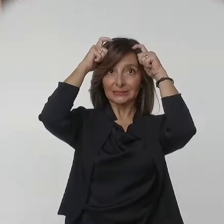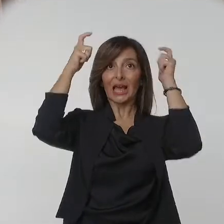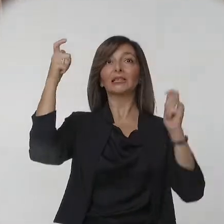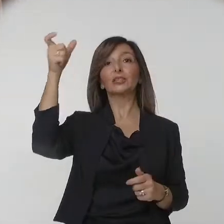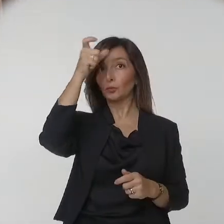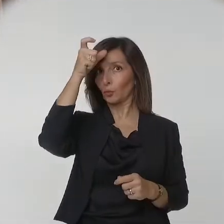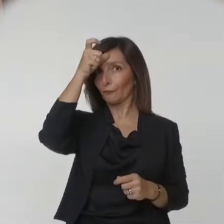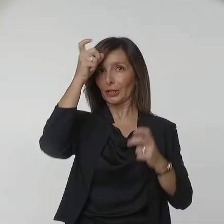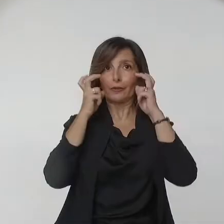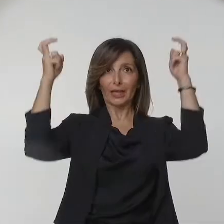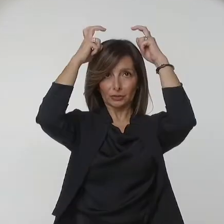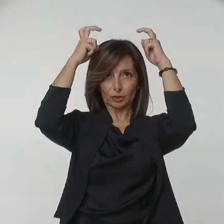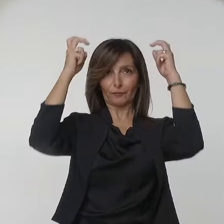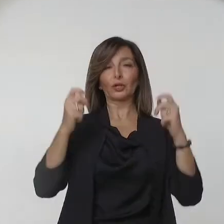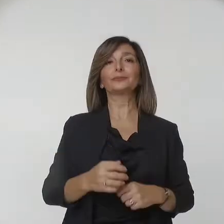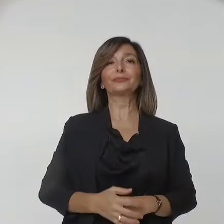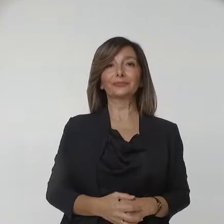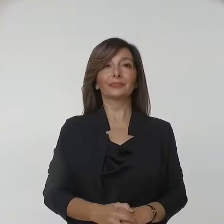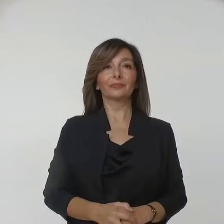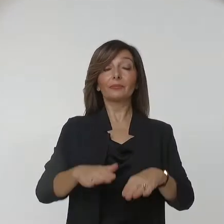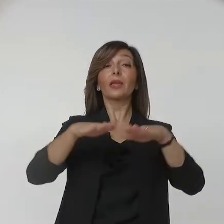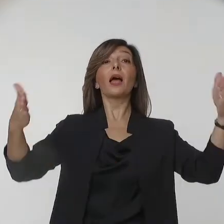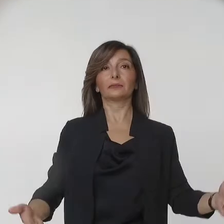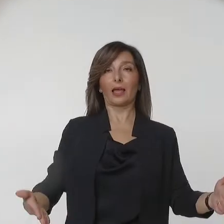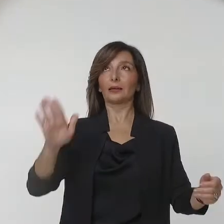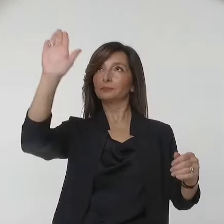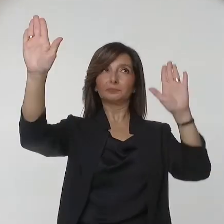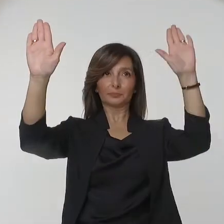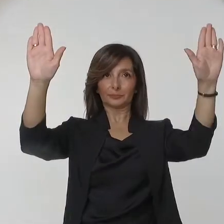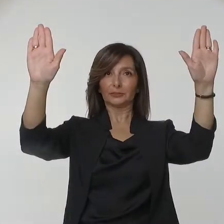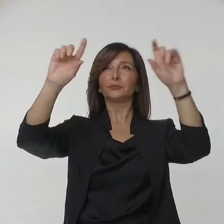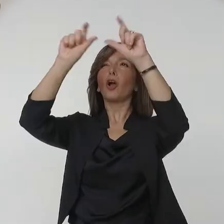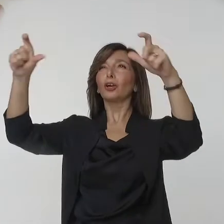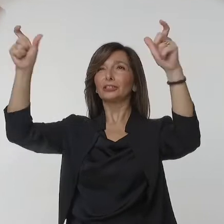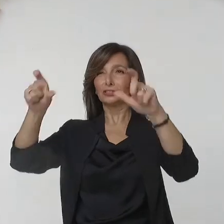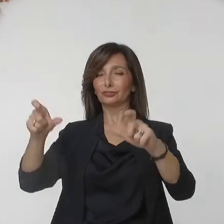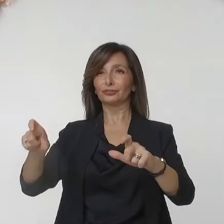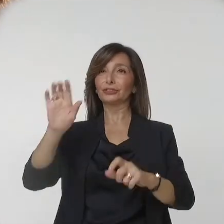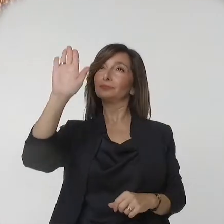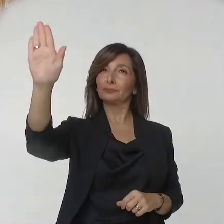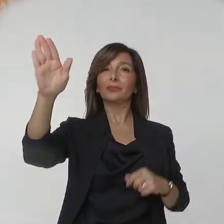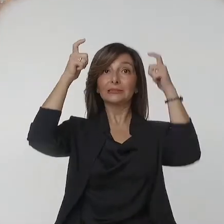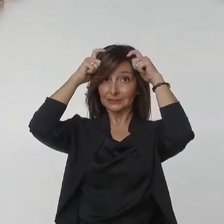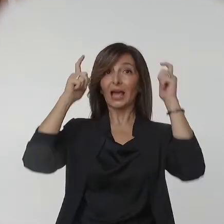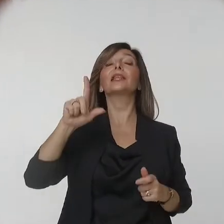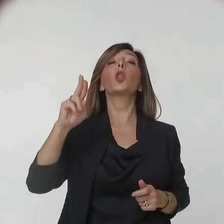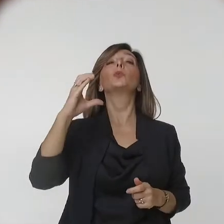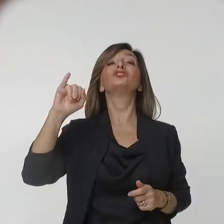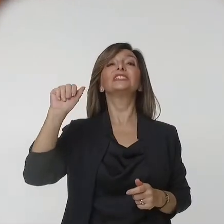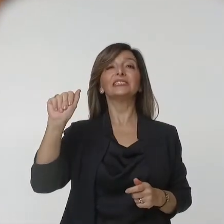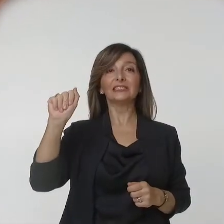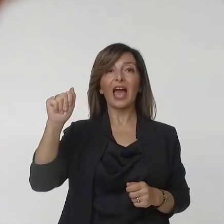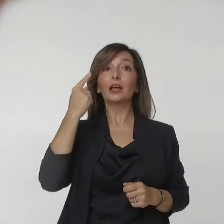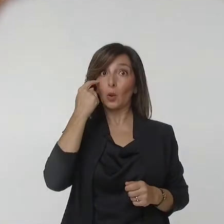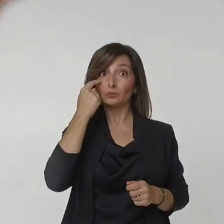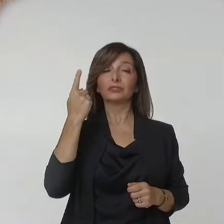Padova e Rufino Vescovo. Ai lati dell'altare in cornici modanate Santa Lucia di Ciracusa